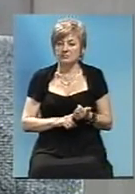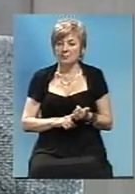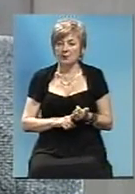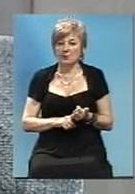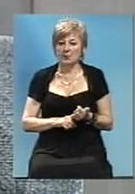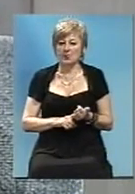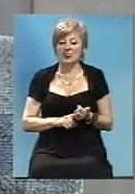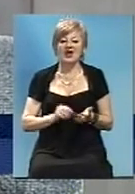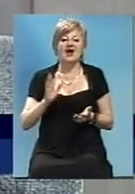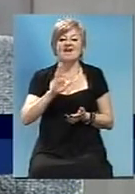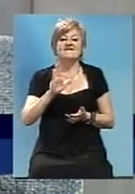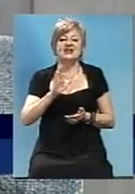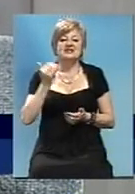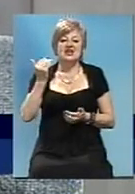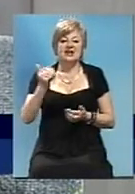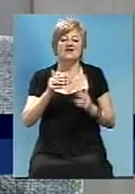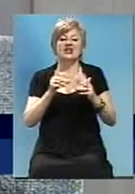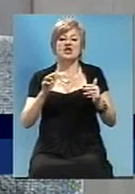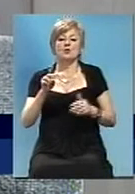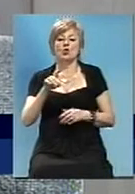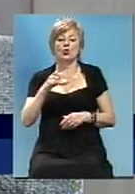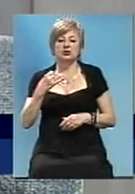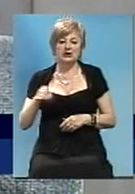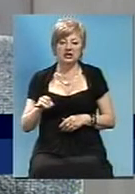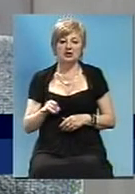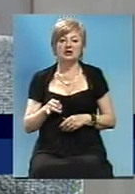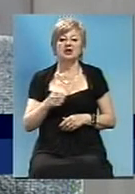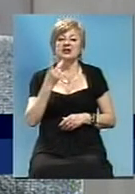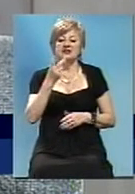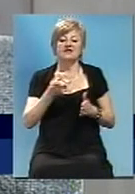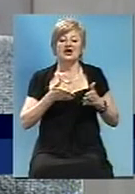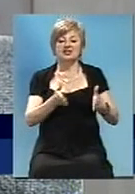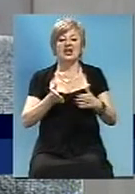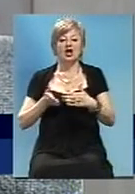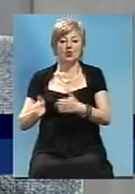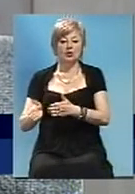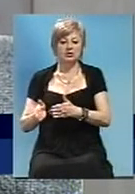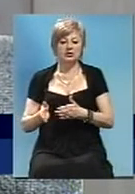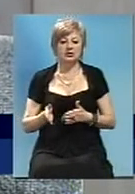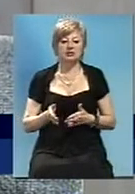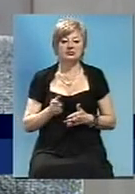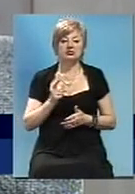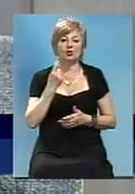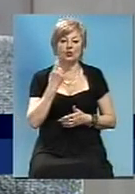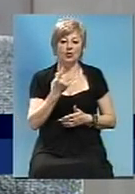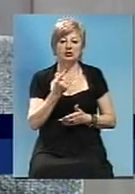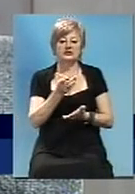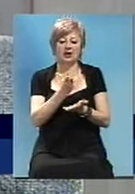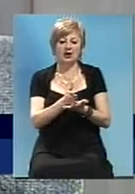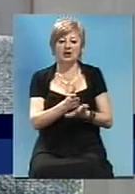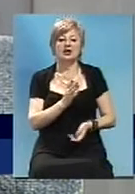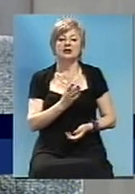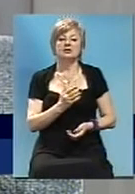С Васильевки в Днепрорудное существую две дороги, на которой одна является